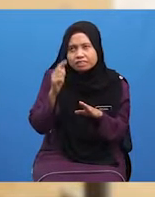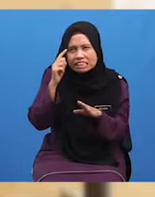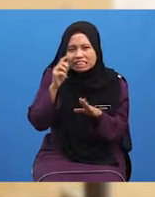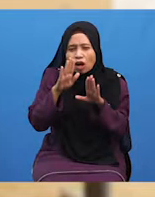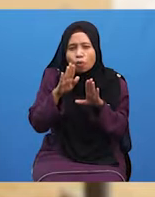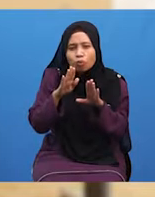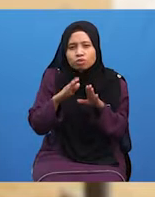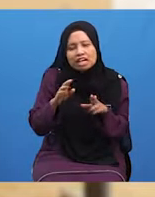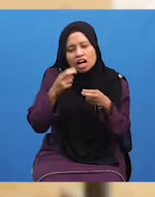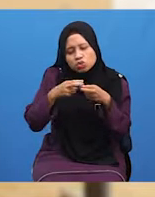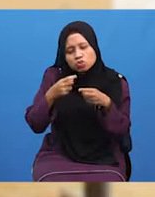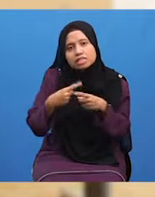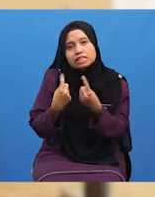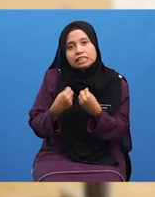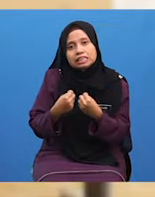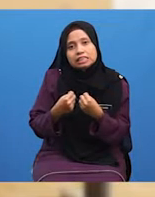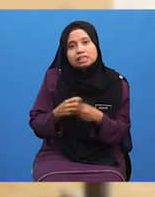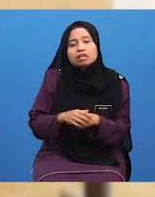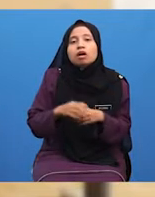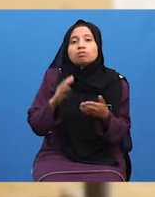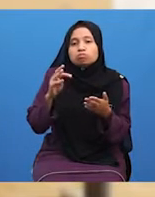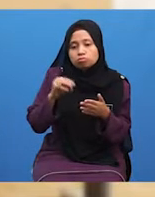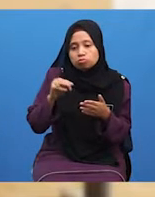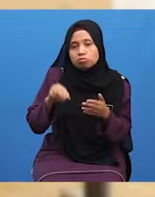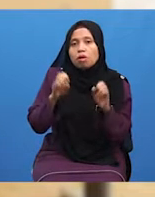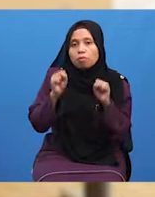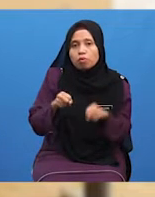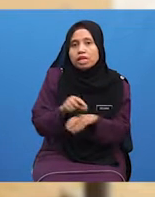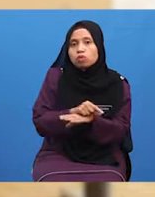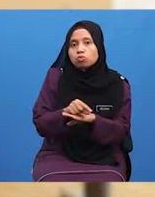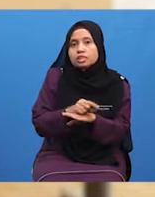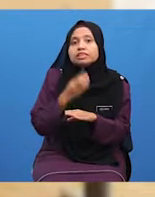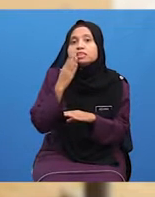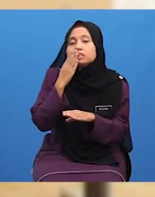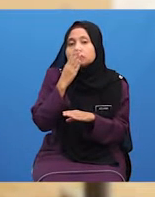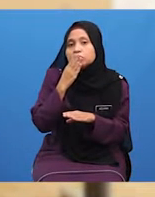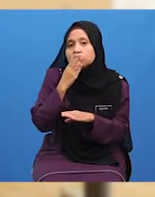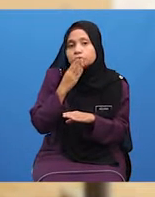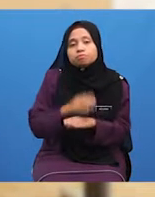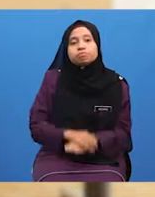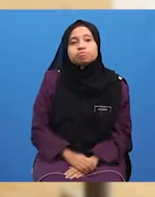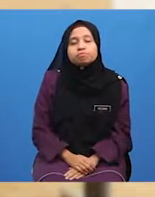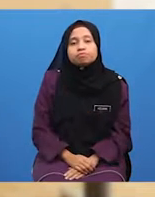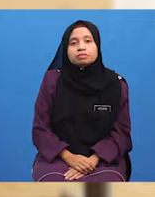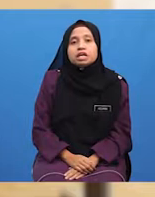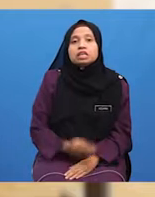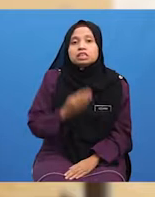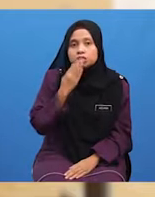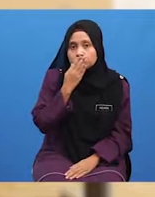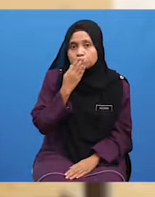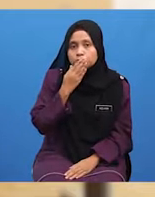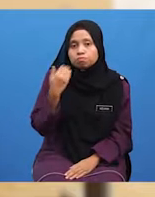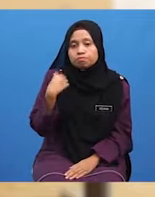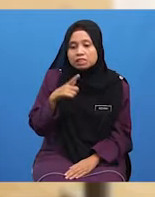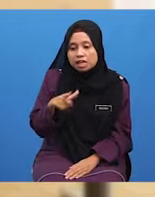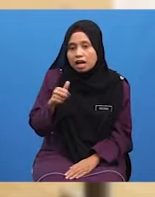Panik Jangan Susah Hati Murid-murid Boleh Menggunakan Tisu Untuk Beristinjak Tisu